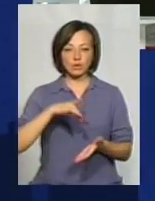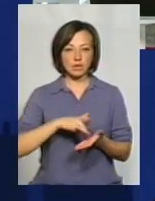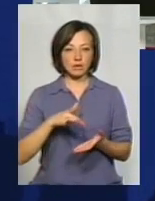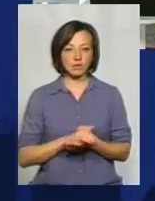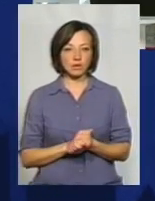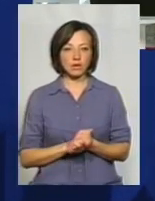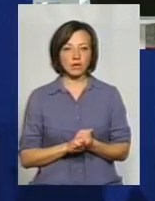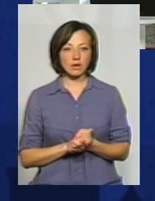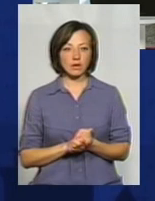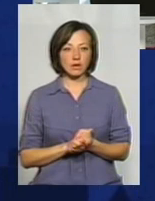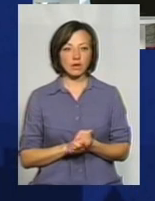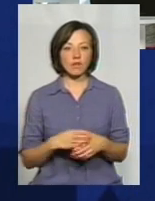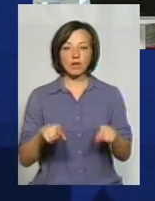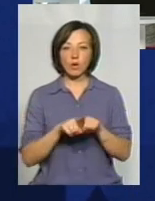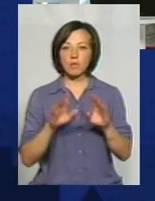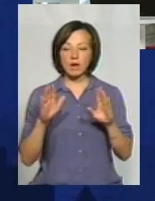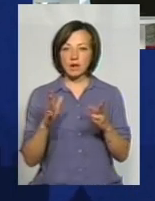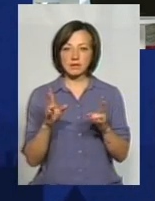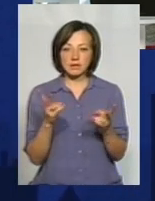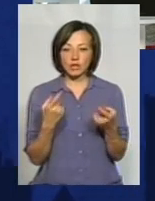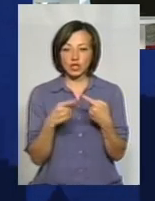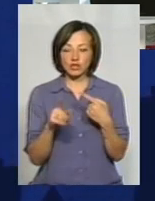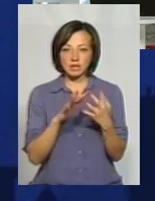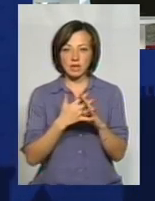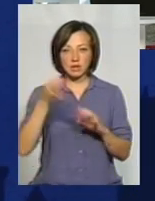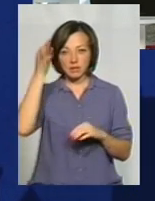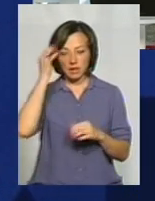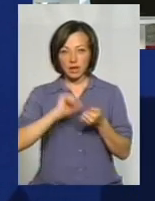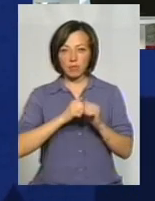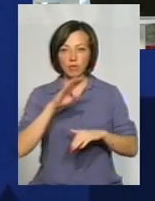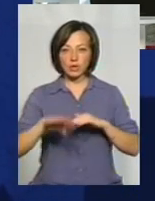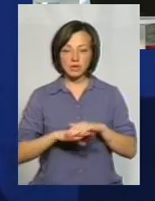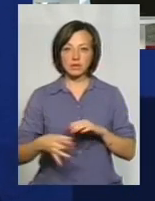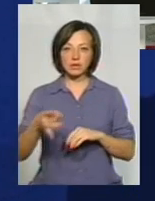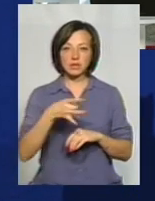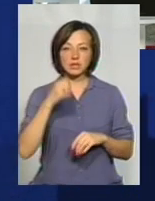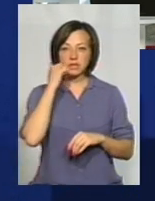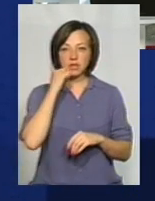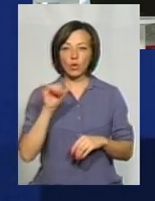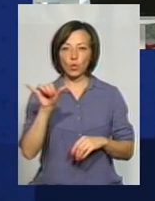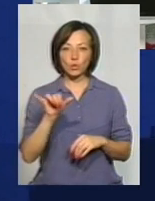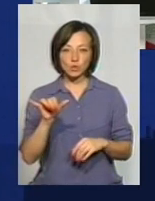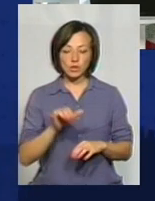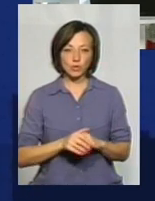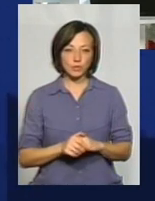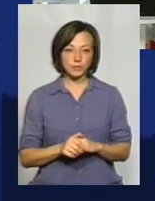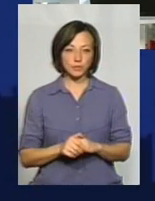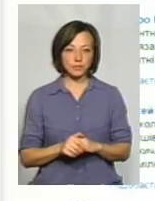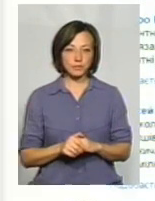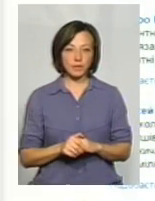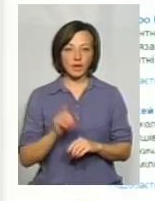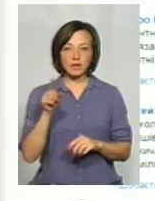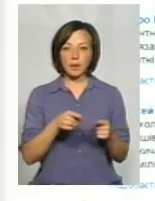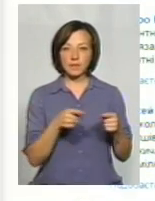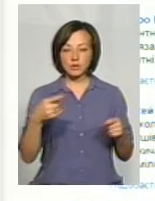У такому разі вгоді говорити про інші села, згадує Кам'янець-Подільський район, Стару Ушицю. Там